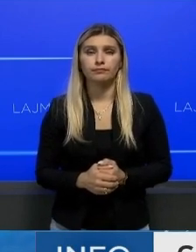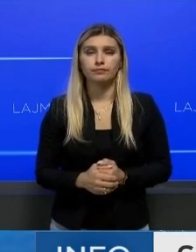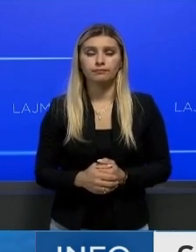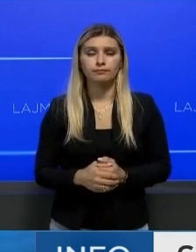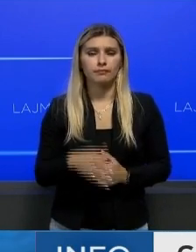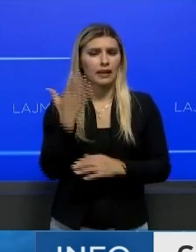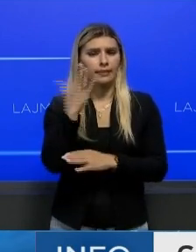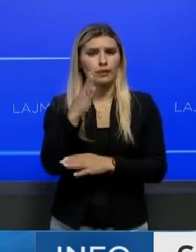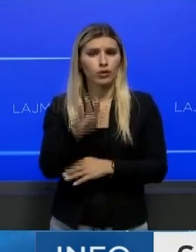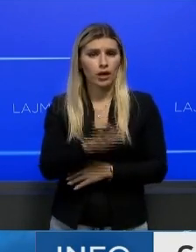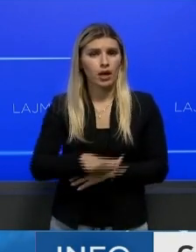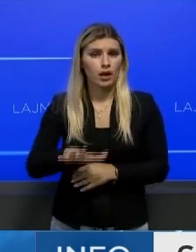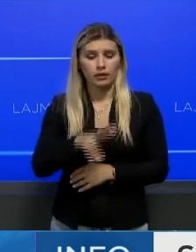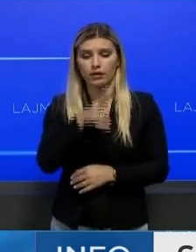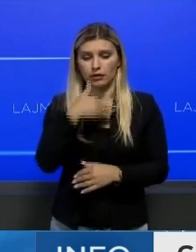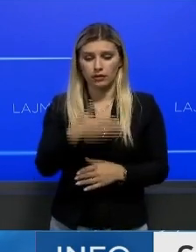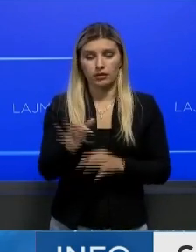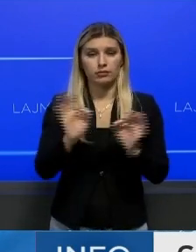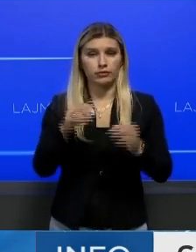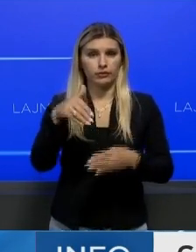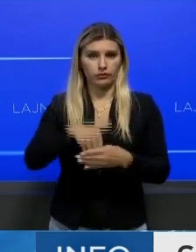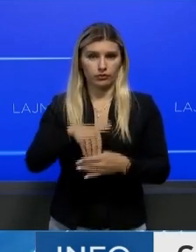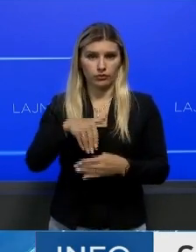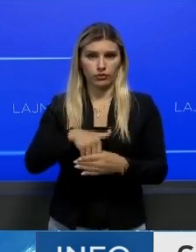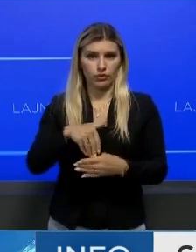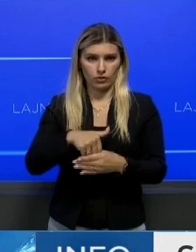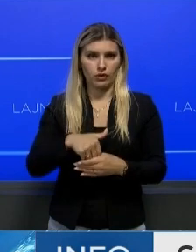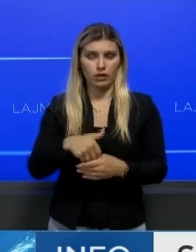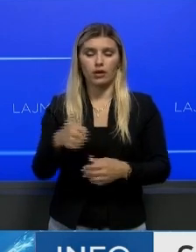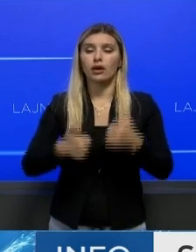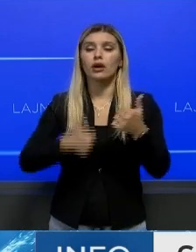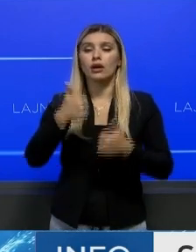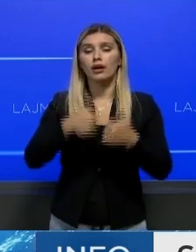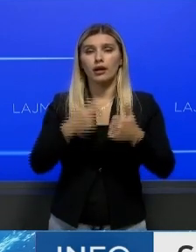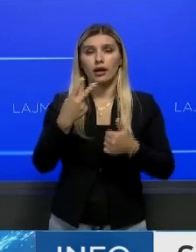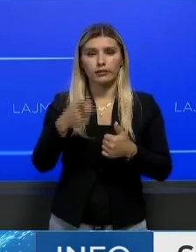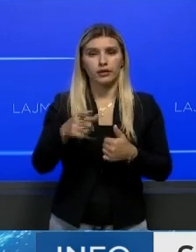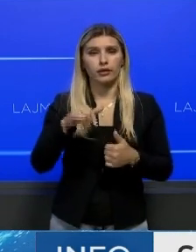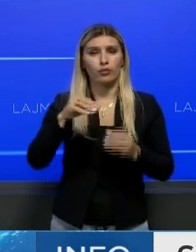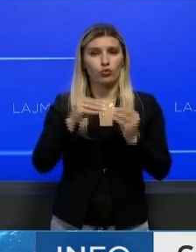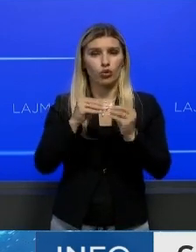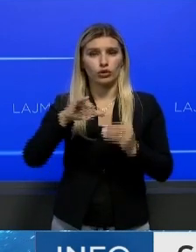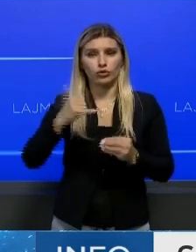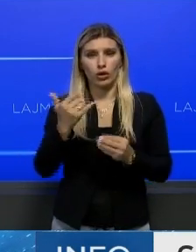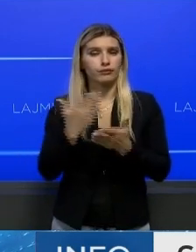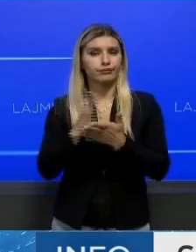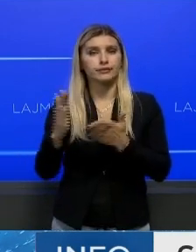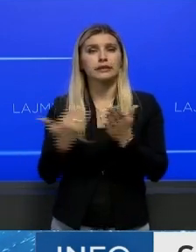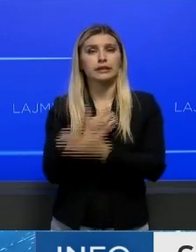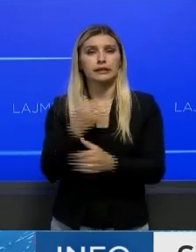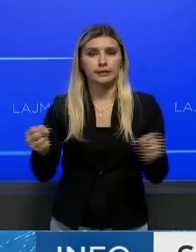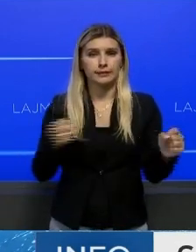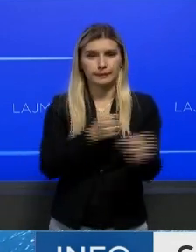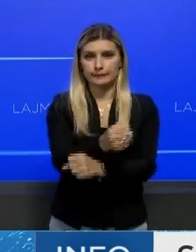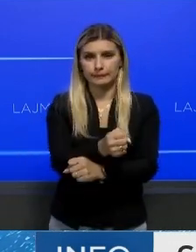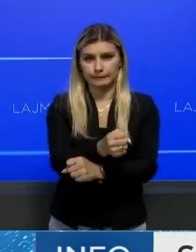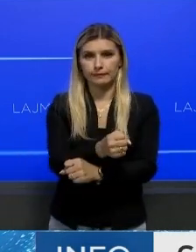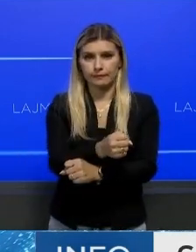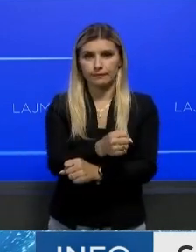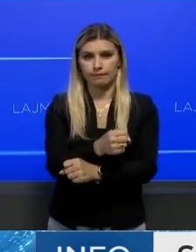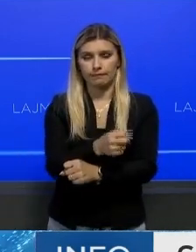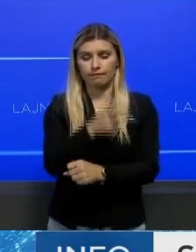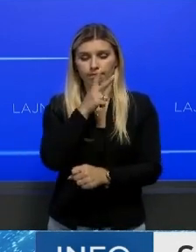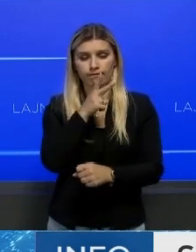Deputetë të konservator dhe të hedhin votat e tyre të para në garë për t'a zëvencuar Boris Johnson si u dheqës partije e më pasë si